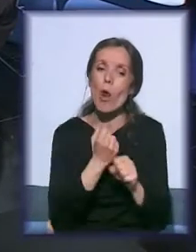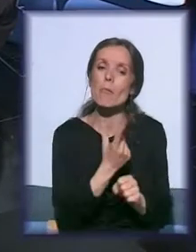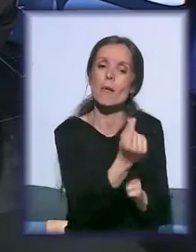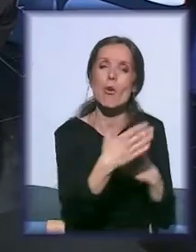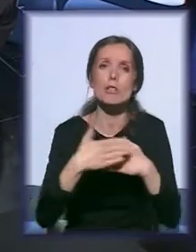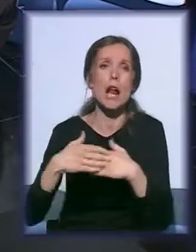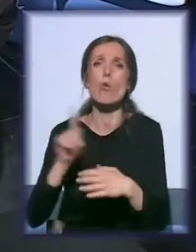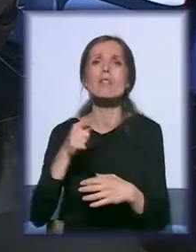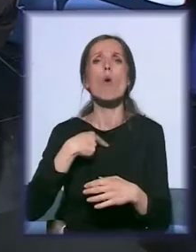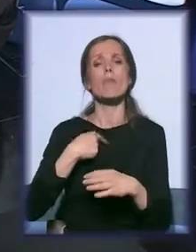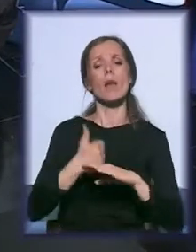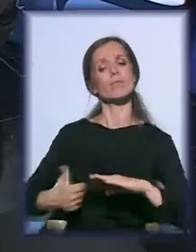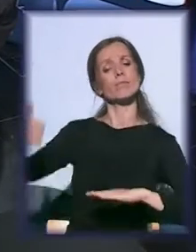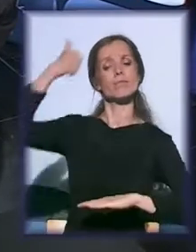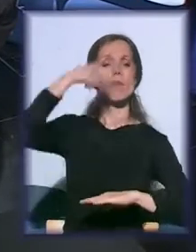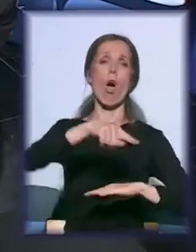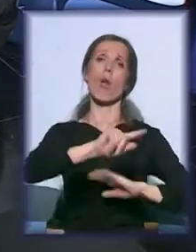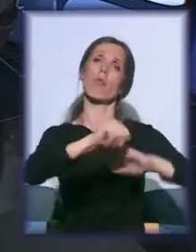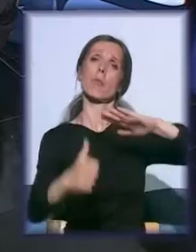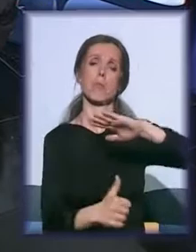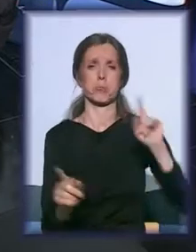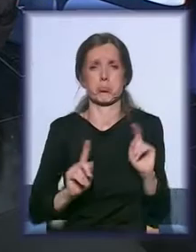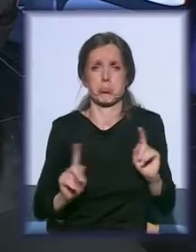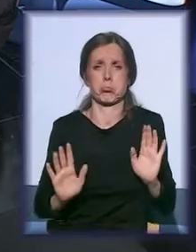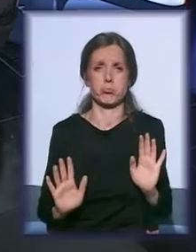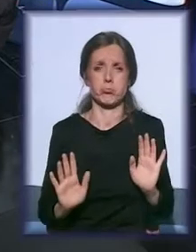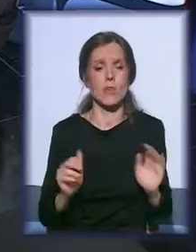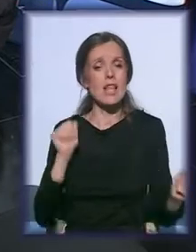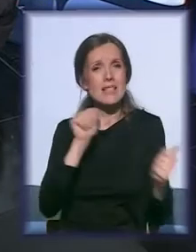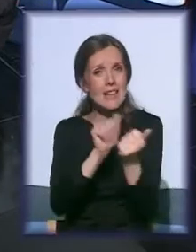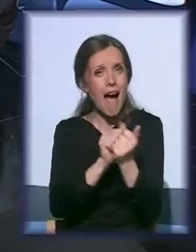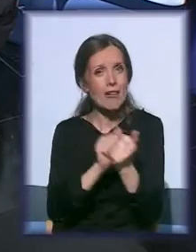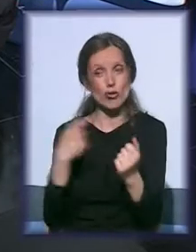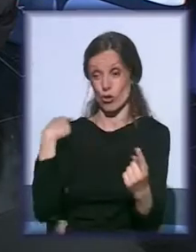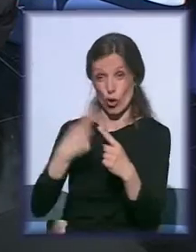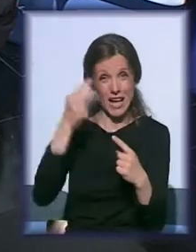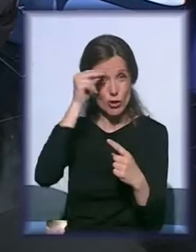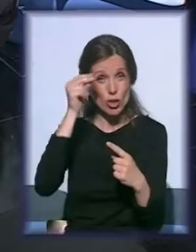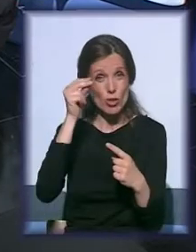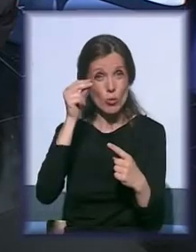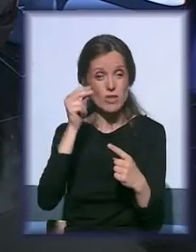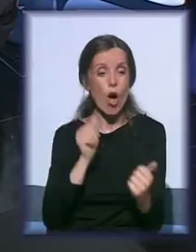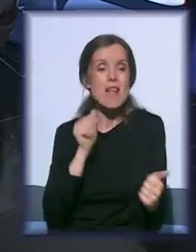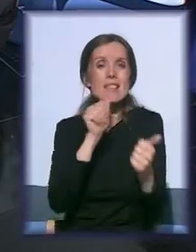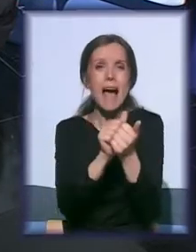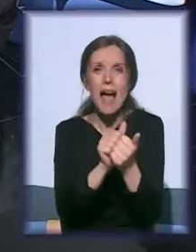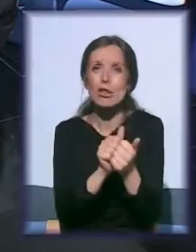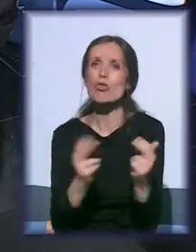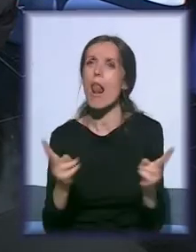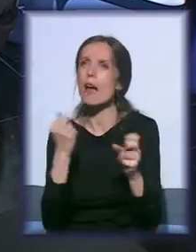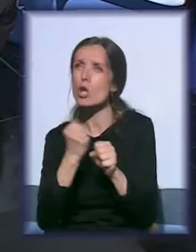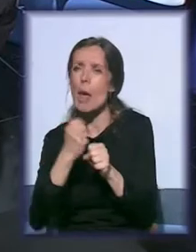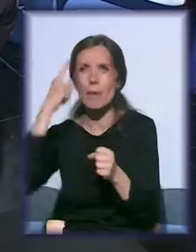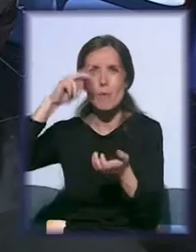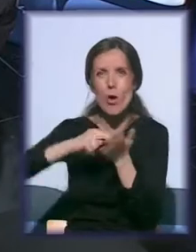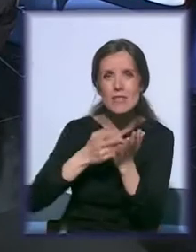nadređeni, niti su oni nama podređeni, ali zajednički i do sadašnje iskustave su pokazala da napravimo lakše i strategiju, lakše mi